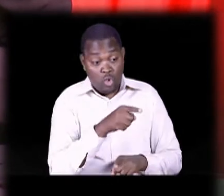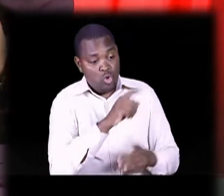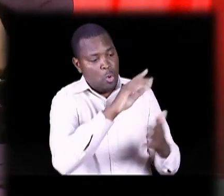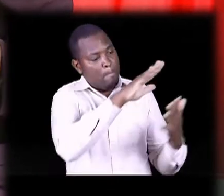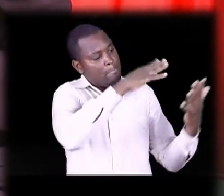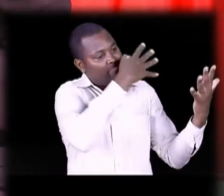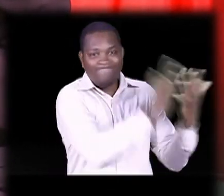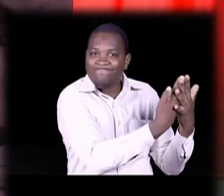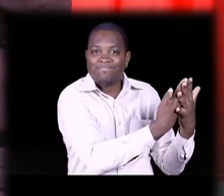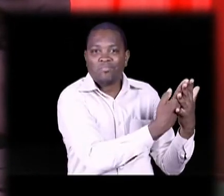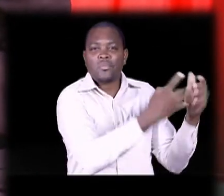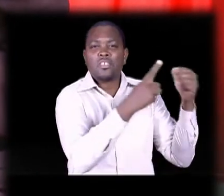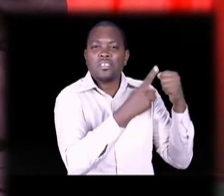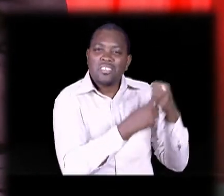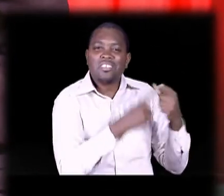sita na zaidi